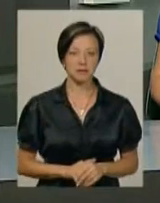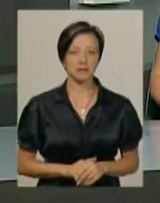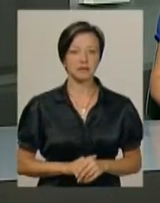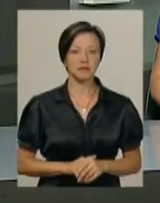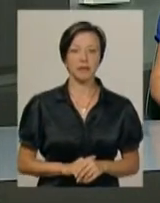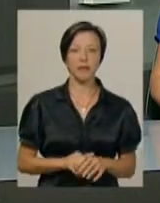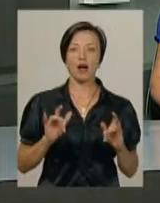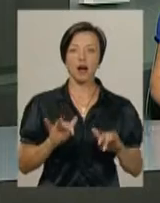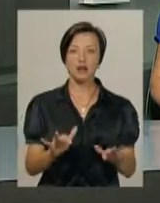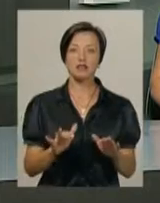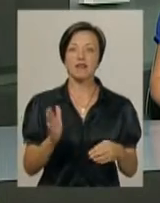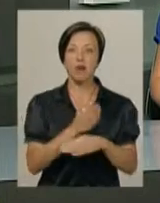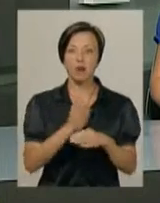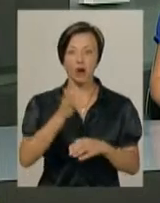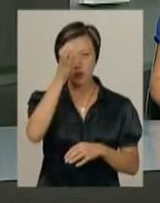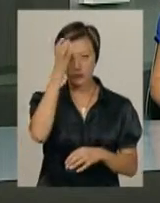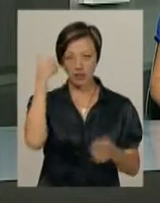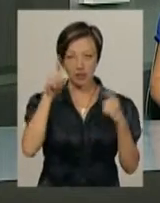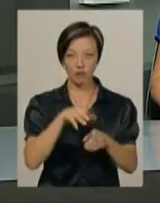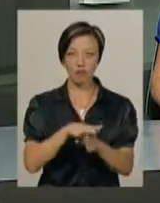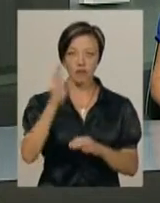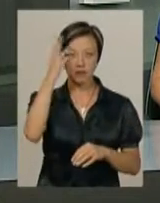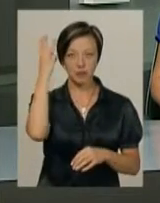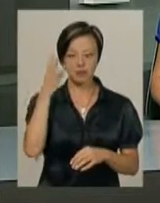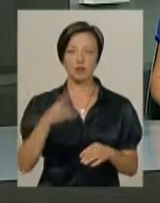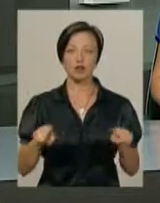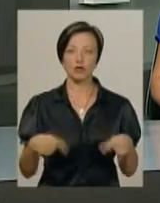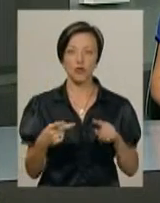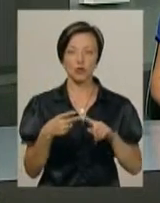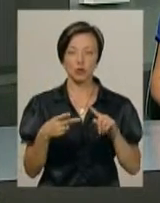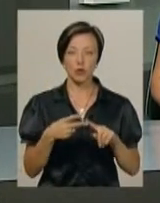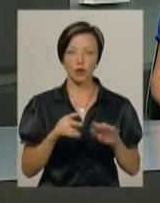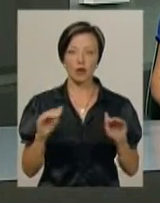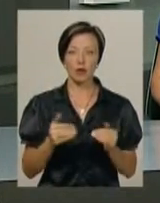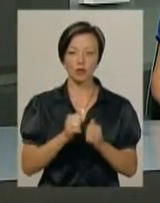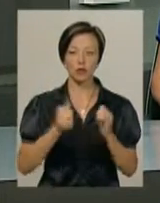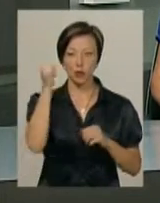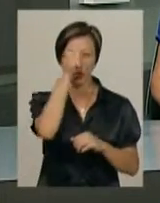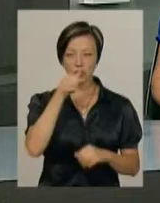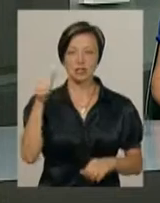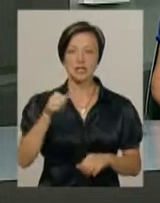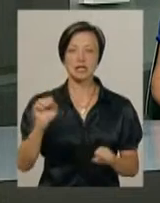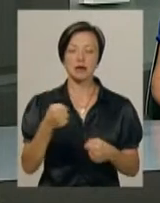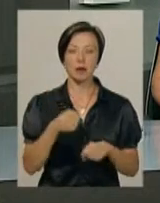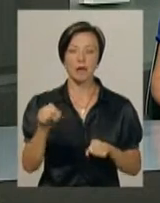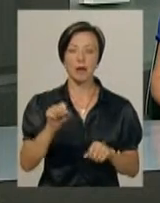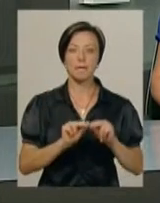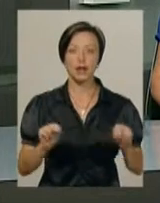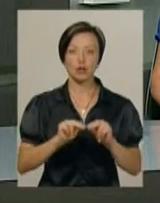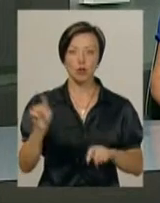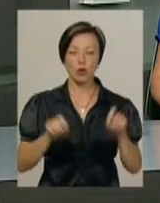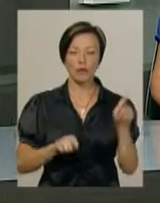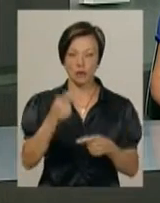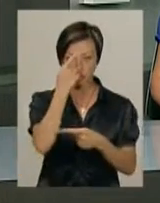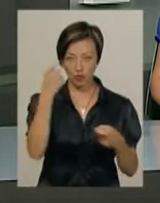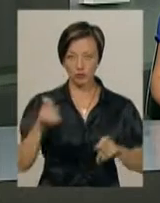Акція «Фабрика освітніх ідей» відбулася в Хмельницькому. Влаштували її вдруге в рамках щорічної серпневої педагогічної конференції. Про